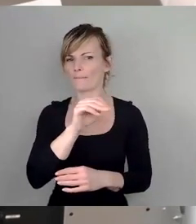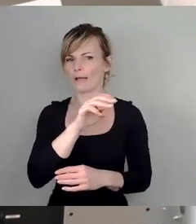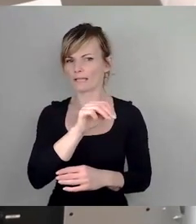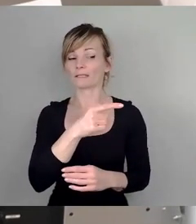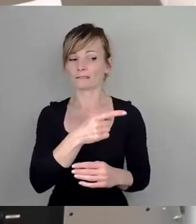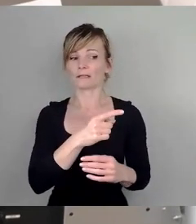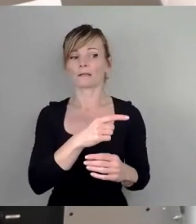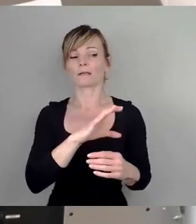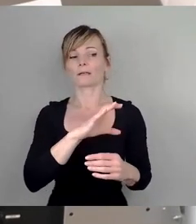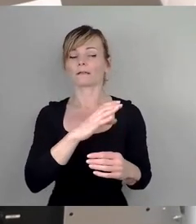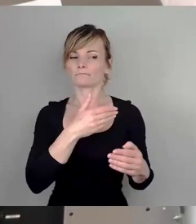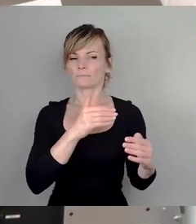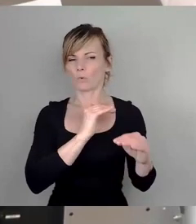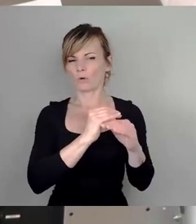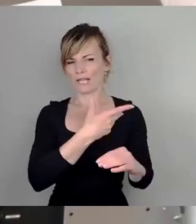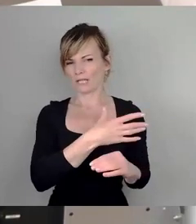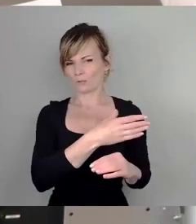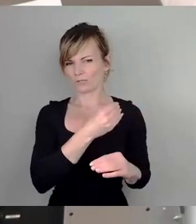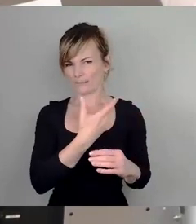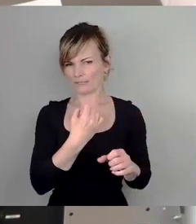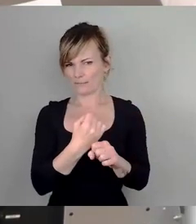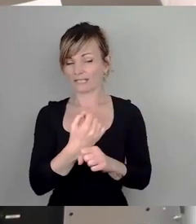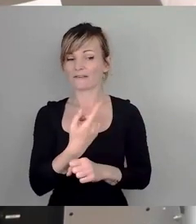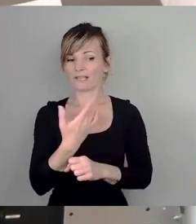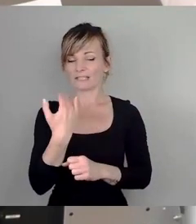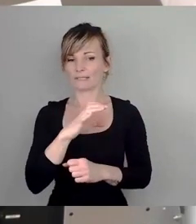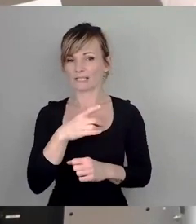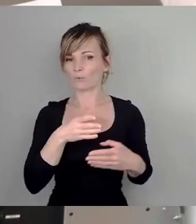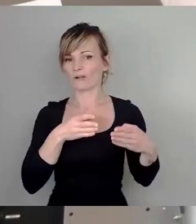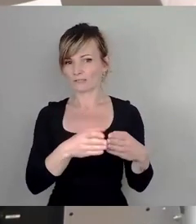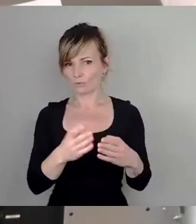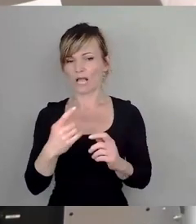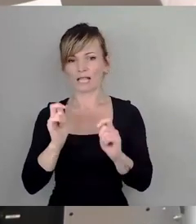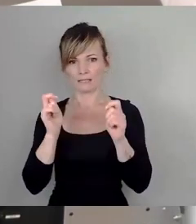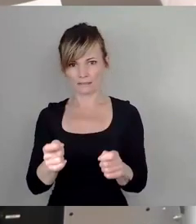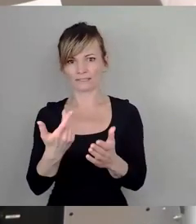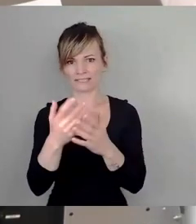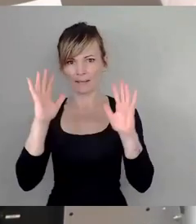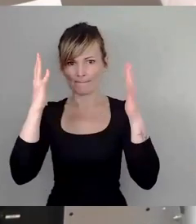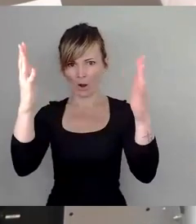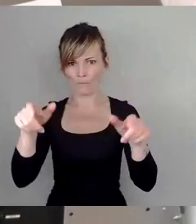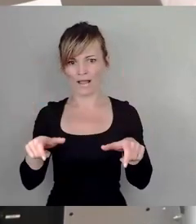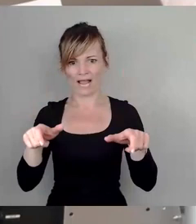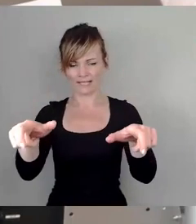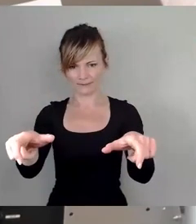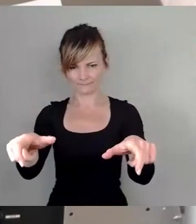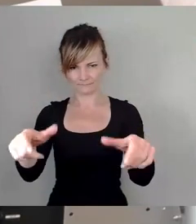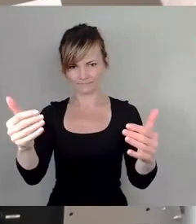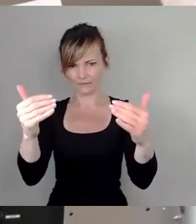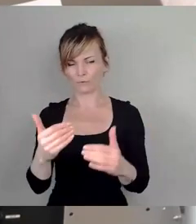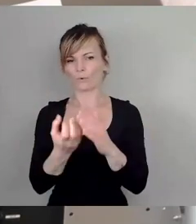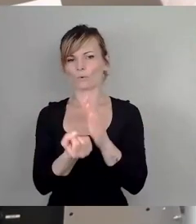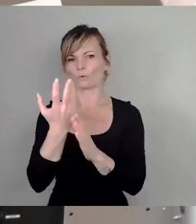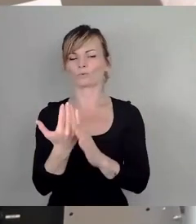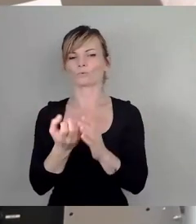wir als CDU-Fraktion beantragt, die Baumreihe vor dem Kulturpalast zu schließen, die wir an der Wilstrufer Straße haben,